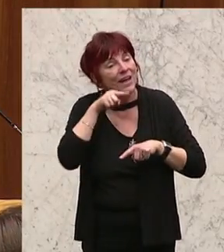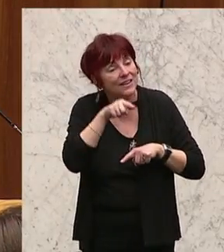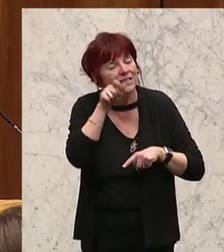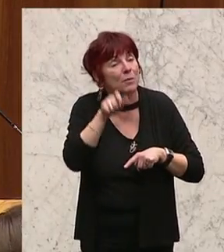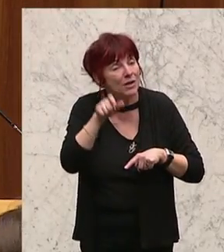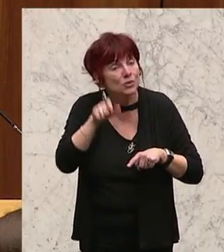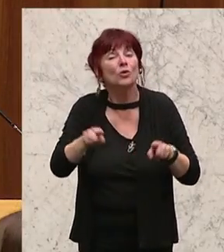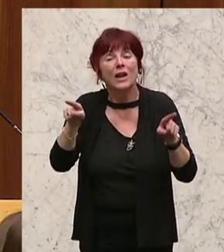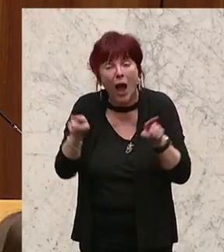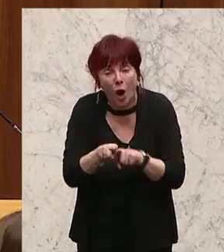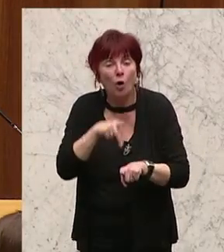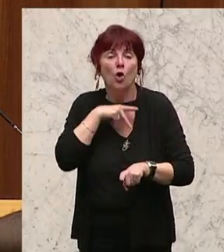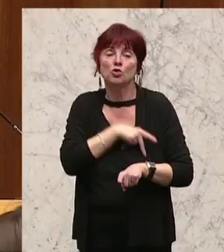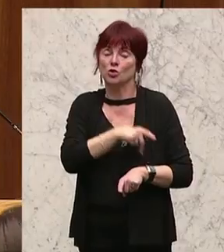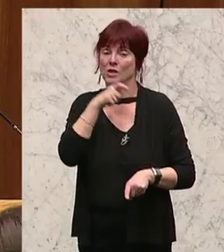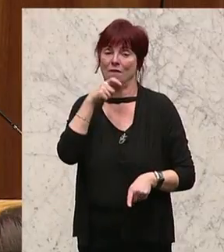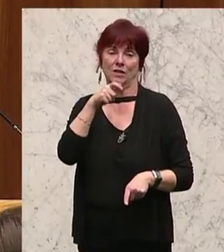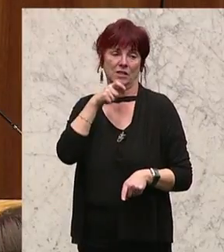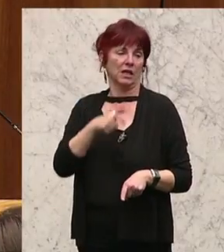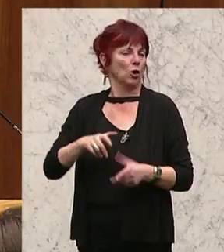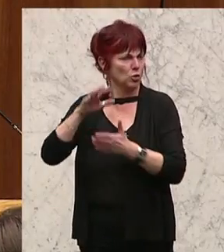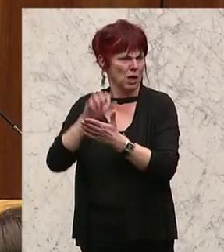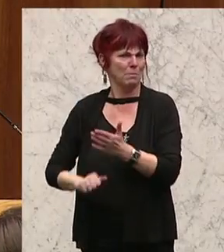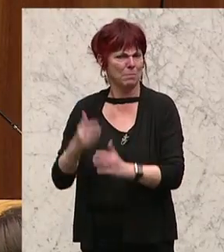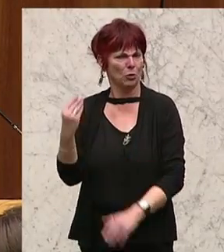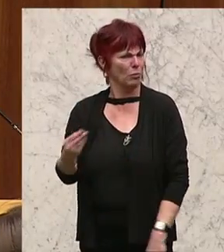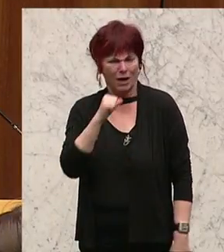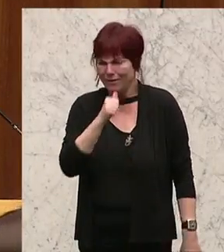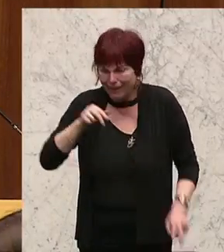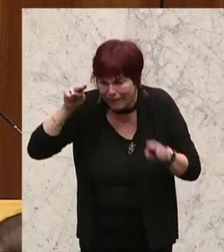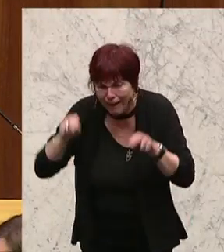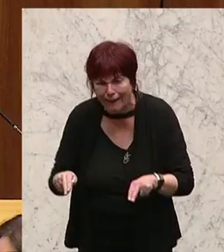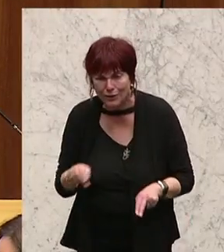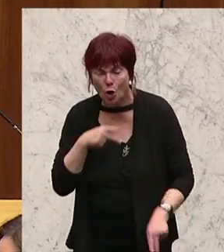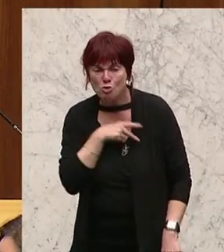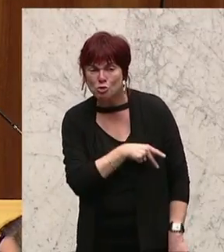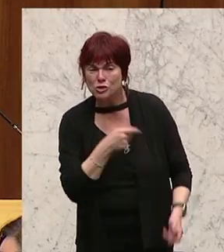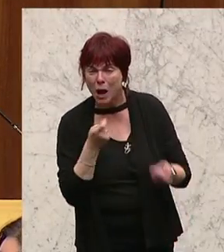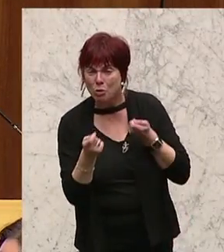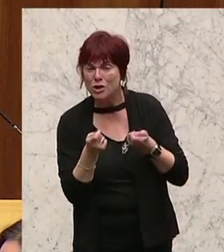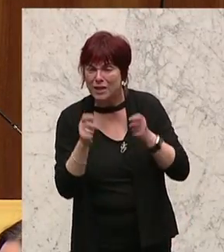Sozialversicherungserwart erhalten. Das halten wir auch für nicht gerecht, und das ist keine sozialpolitische Maßnahme.